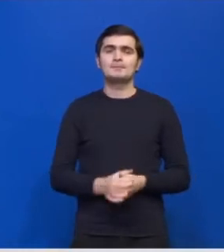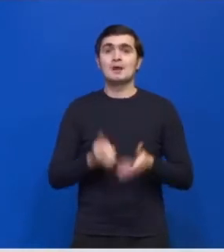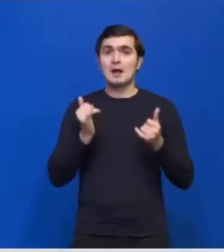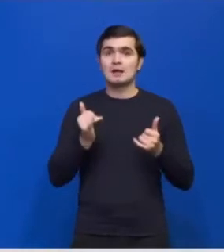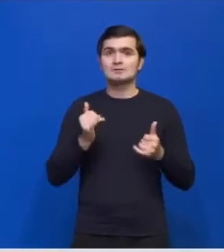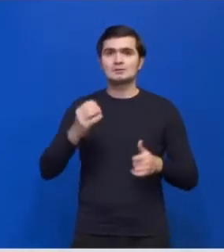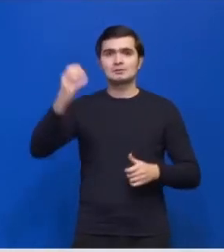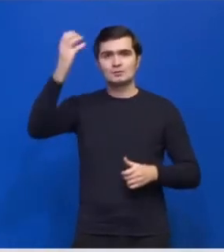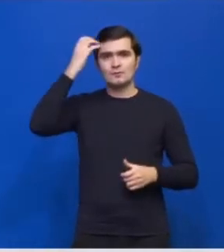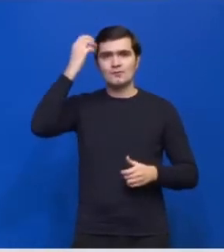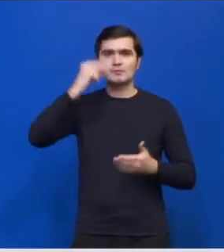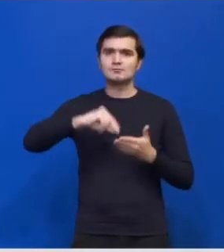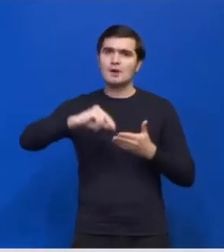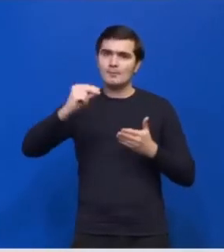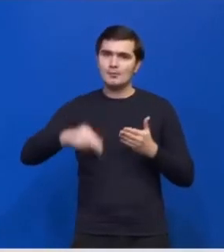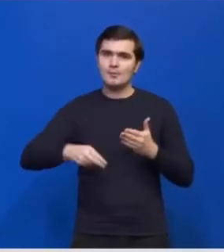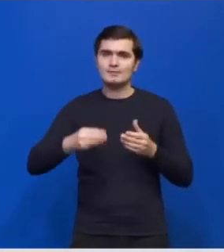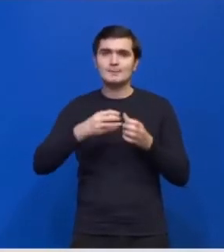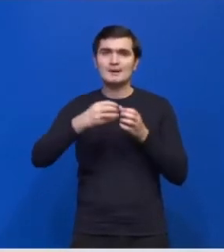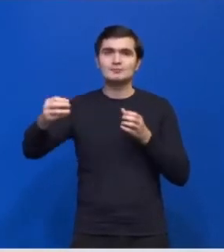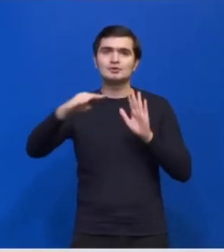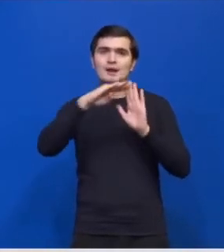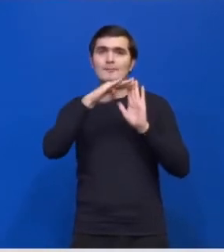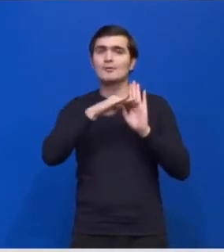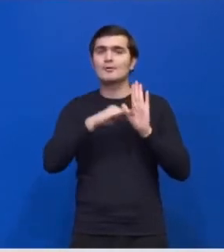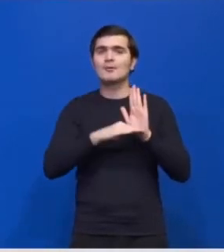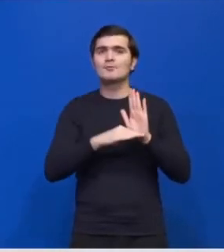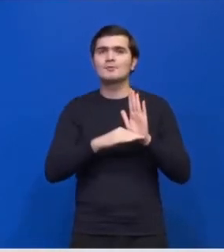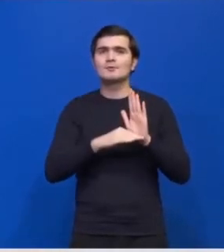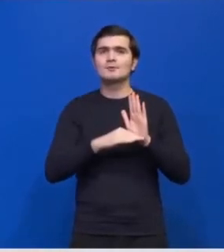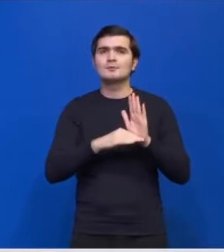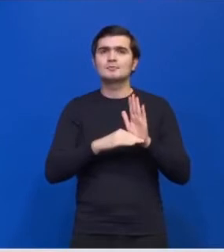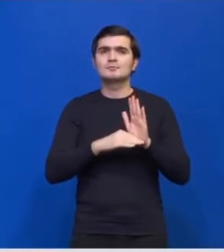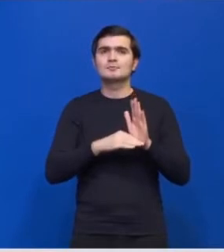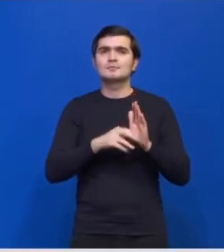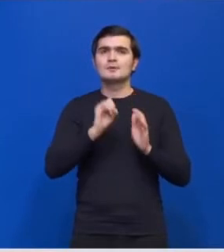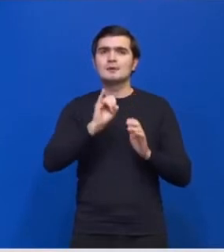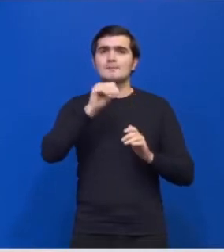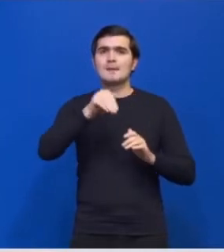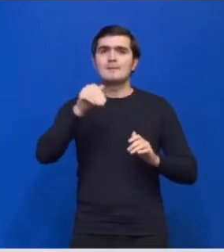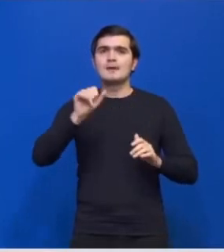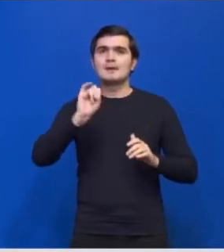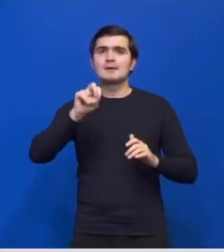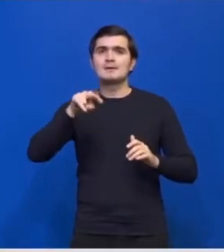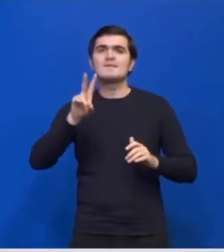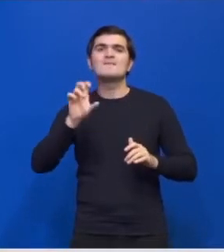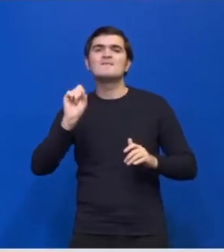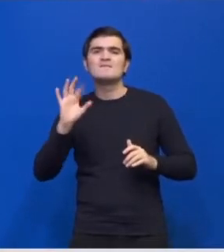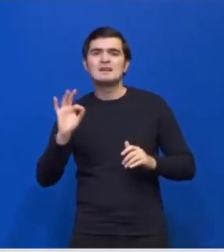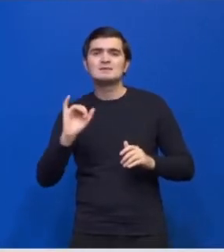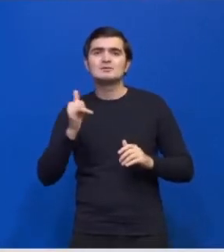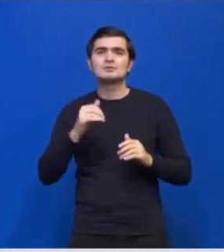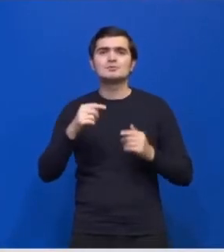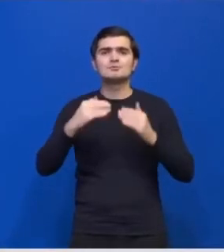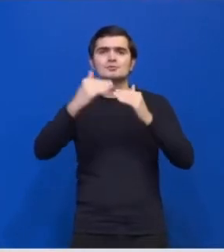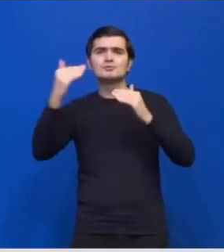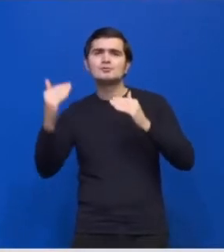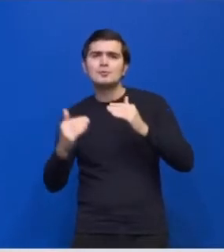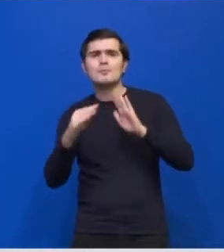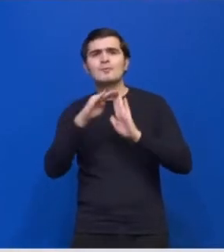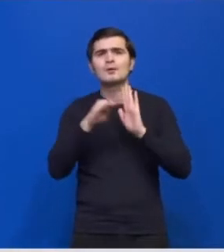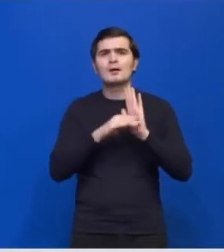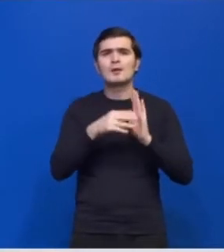Guvernul a aprobat prelungirea programului MMI Invest și asupra programului Agro-IMMI Invest